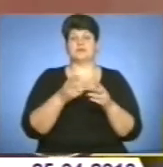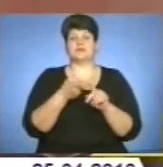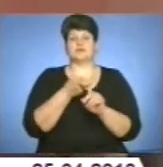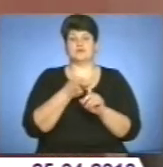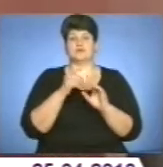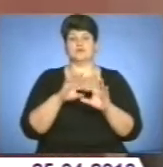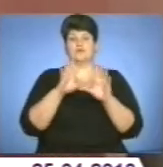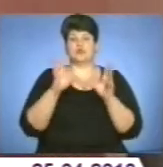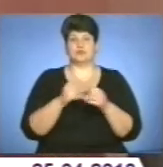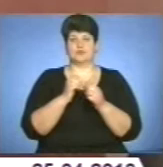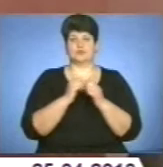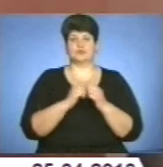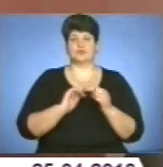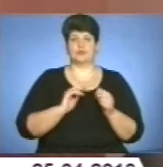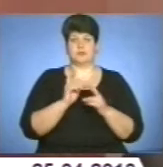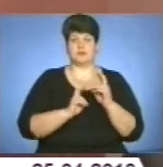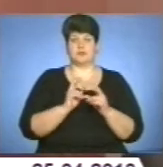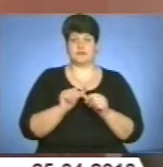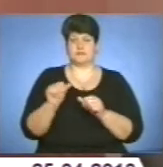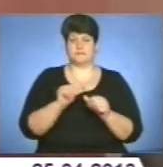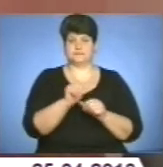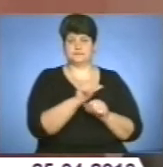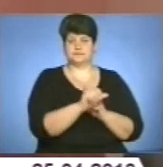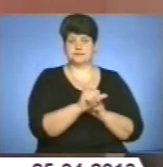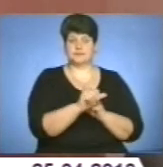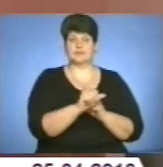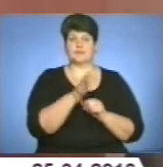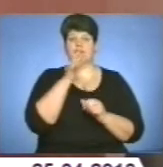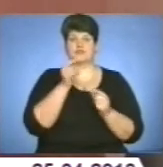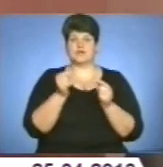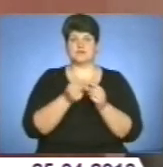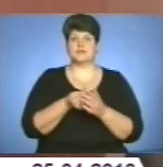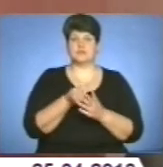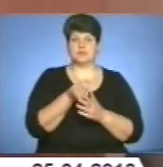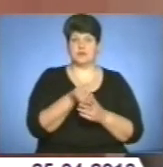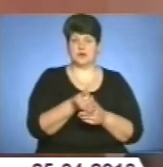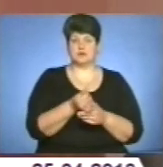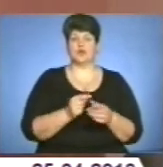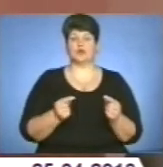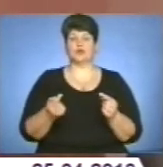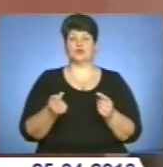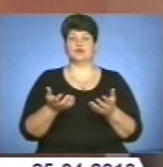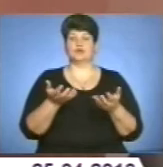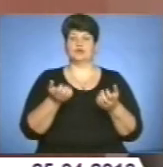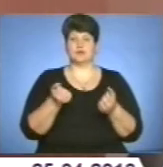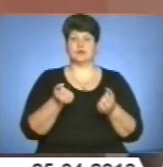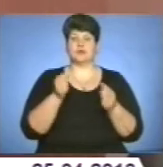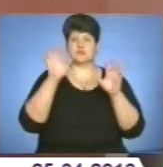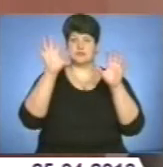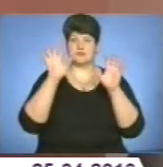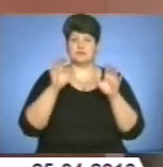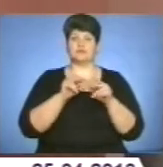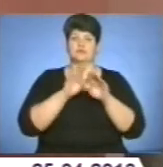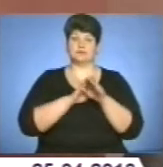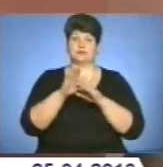кожного підприємства, своєчасніх їх сплати, дотримання законодавства, податку,